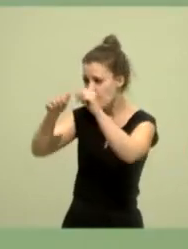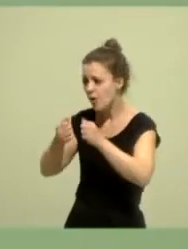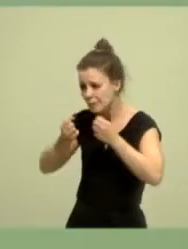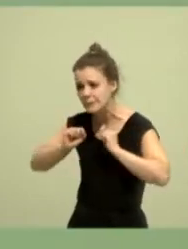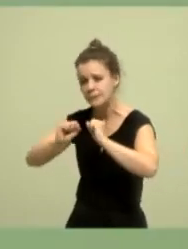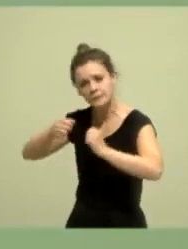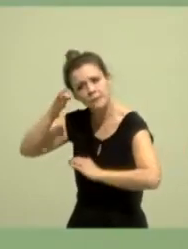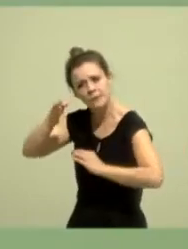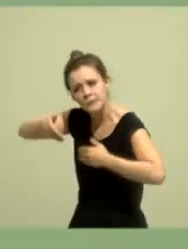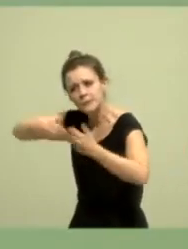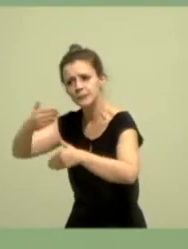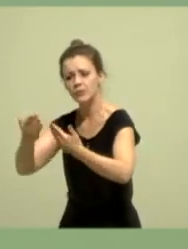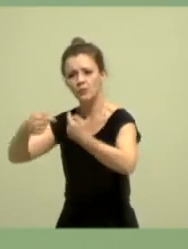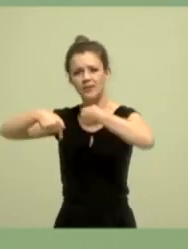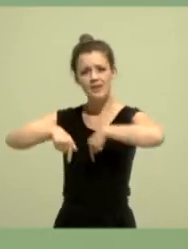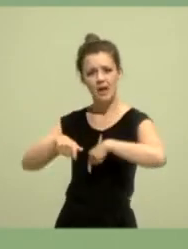starke Stimme vertreten.